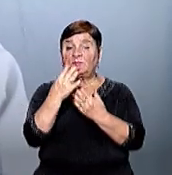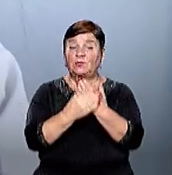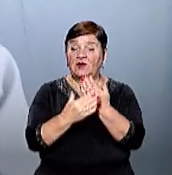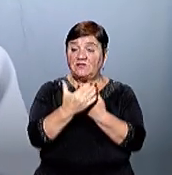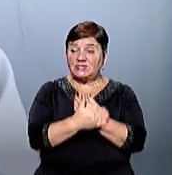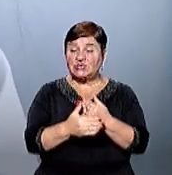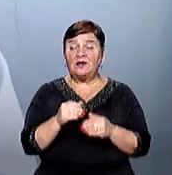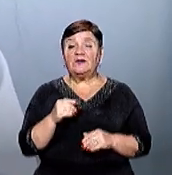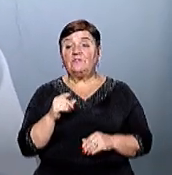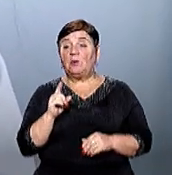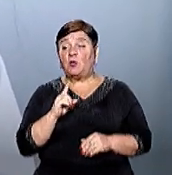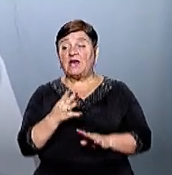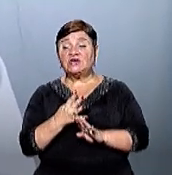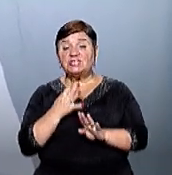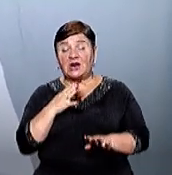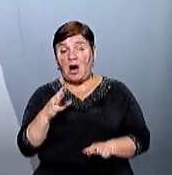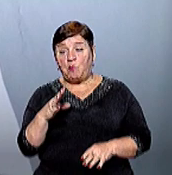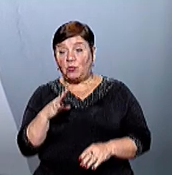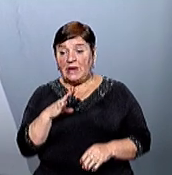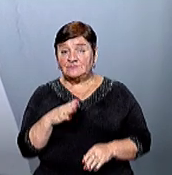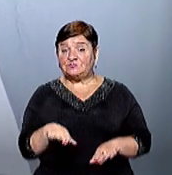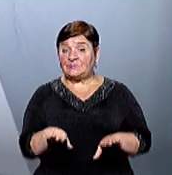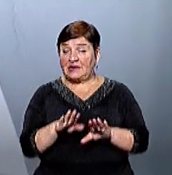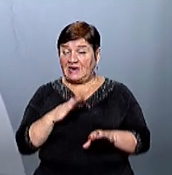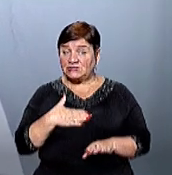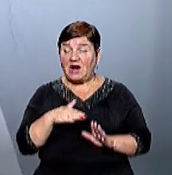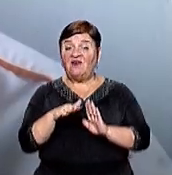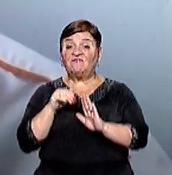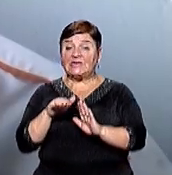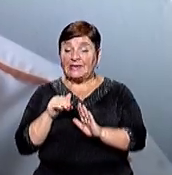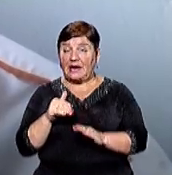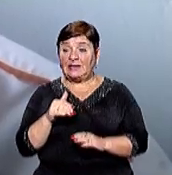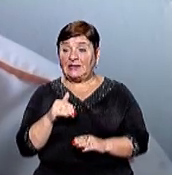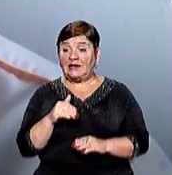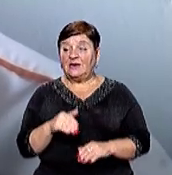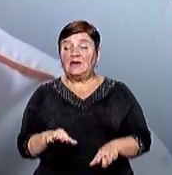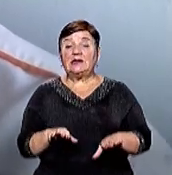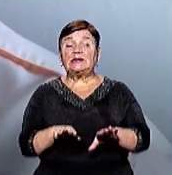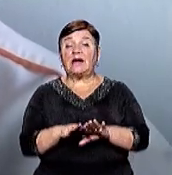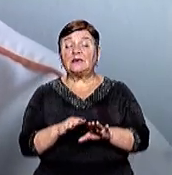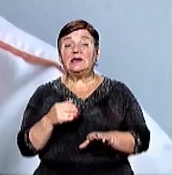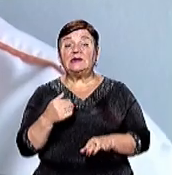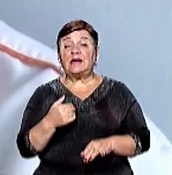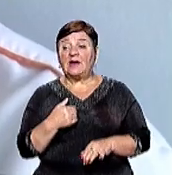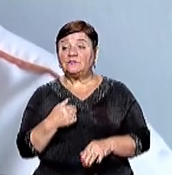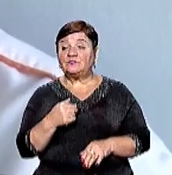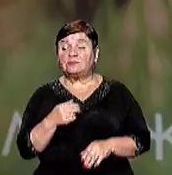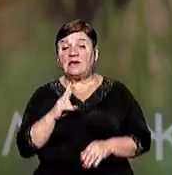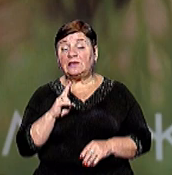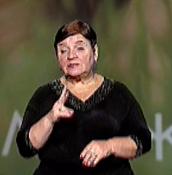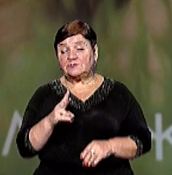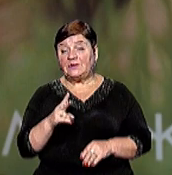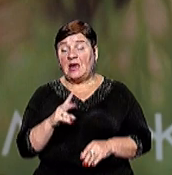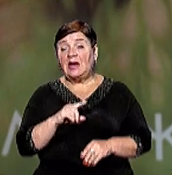донорів є поки що, вчора було те віза, що регістратура наша викликала донорів Спад пішов і як об'явили цю пандемію